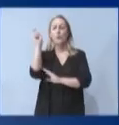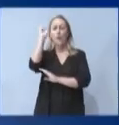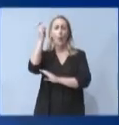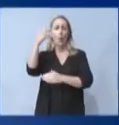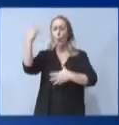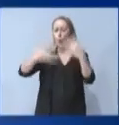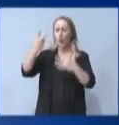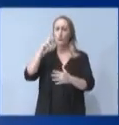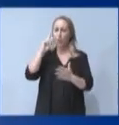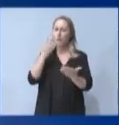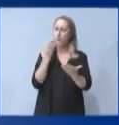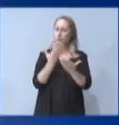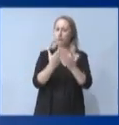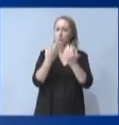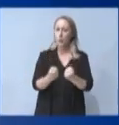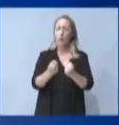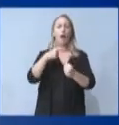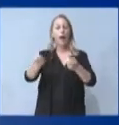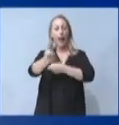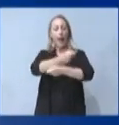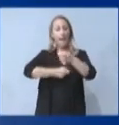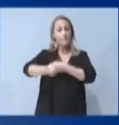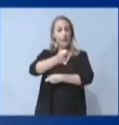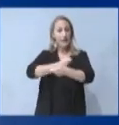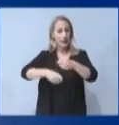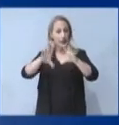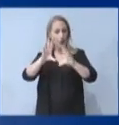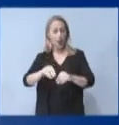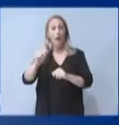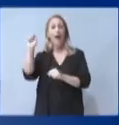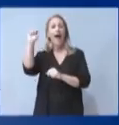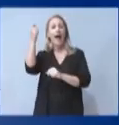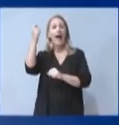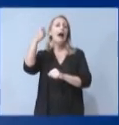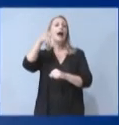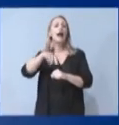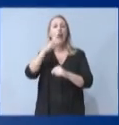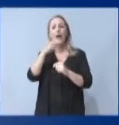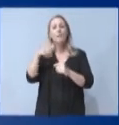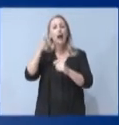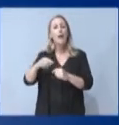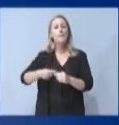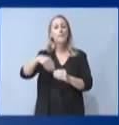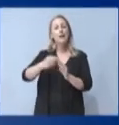Θα αφορά μάλιστα και επιχειρήσεις που λειτουργούν με ρεύμα χαμηλής τάσης.